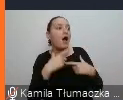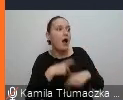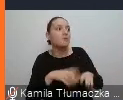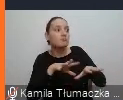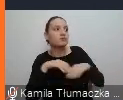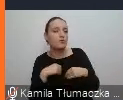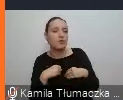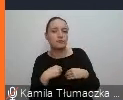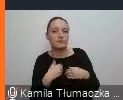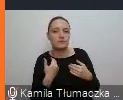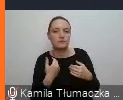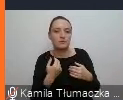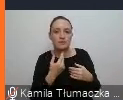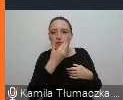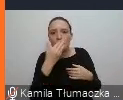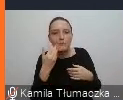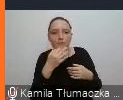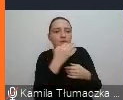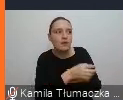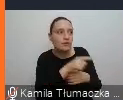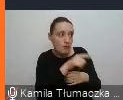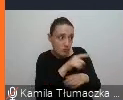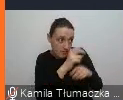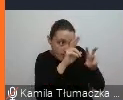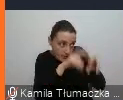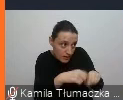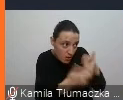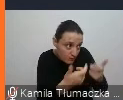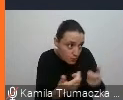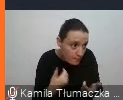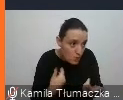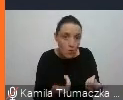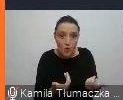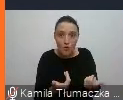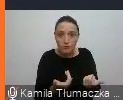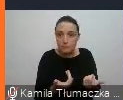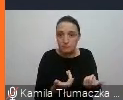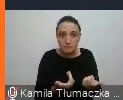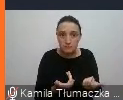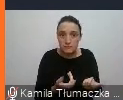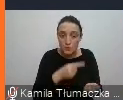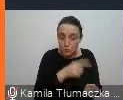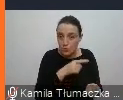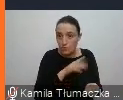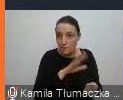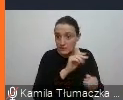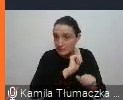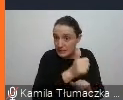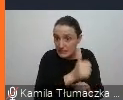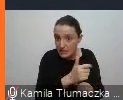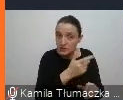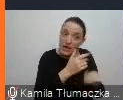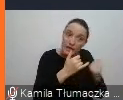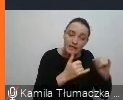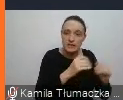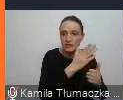pytania, czy ta osoba na przykład robiła badania na ten temat, czy jest wielkim, ogromnym specjalistą w innej